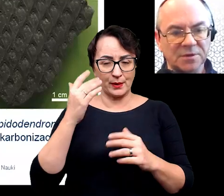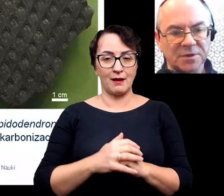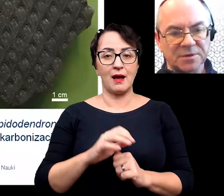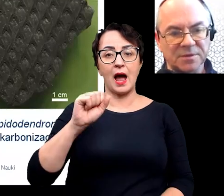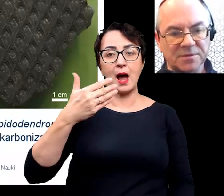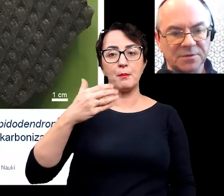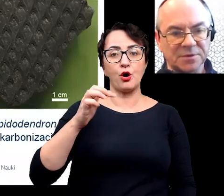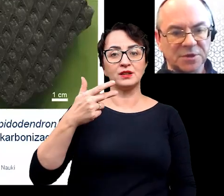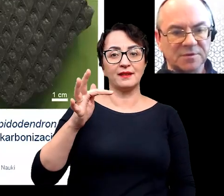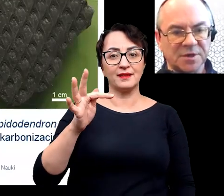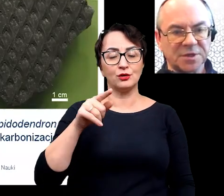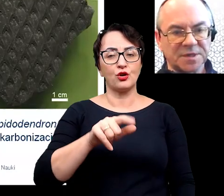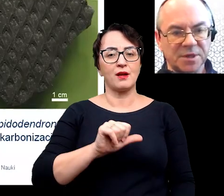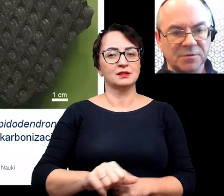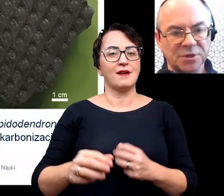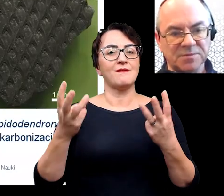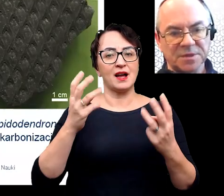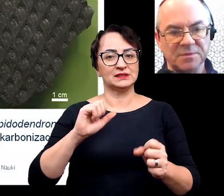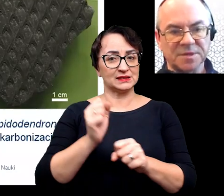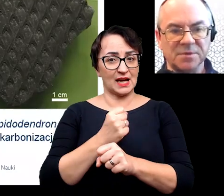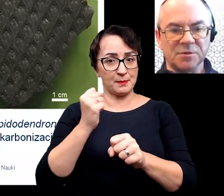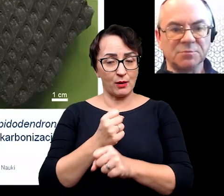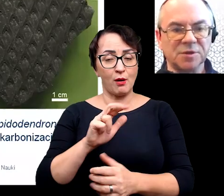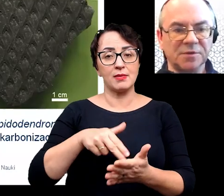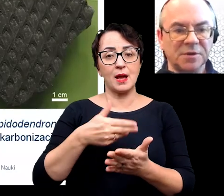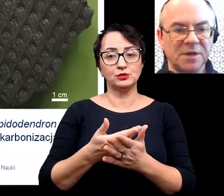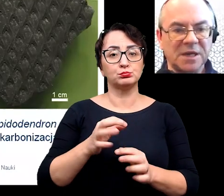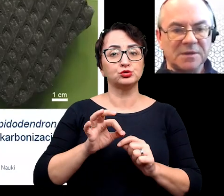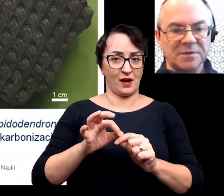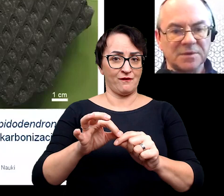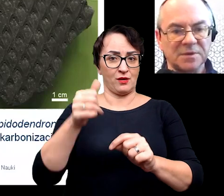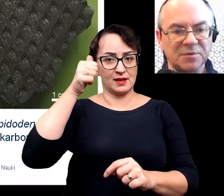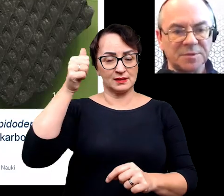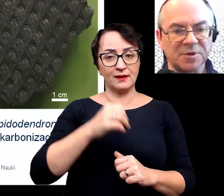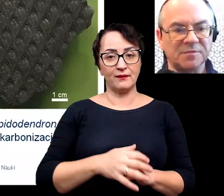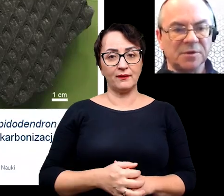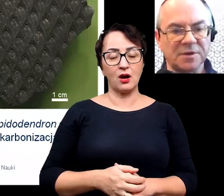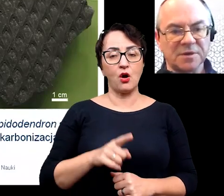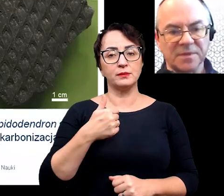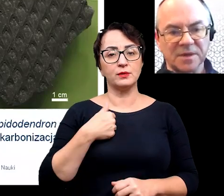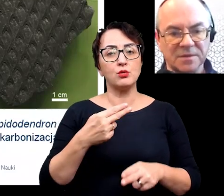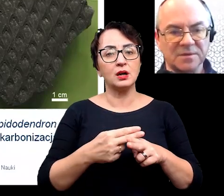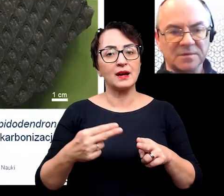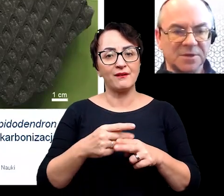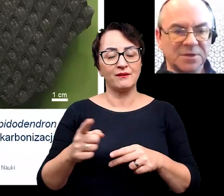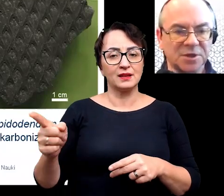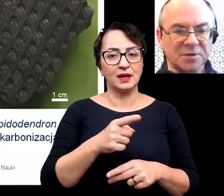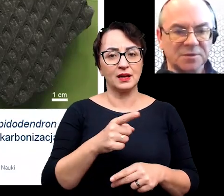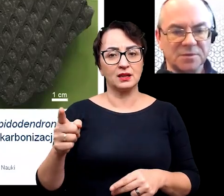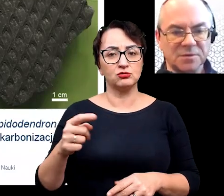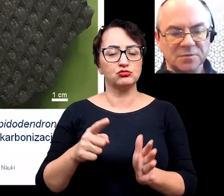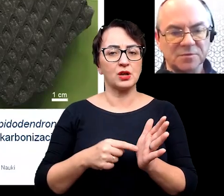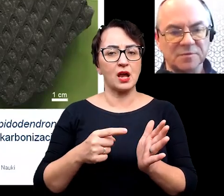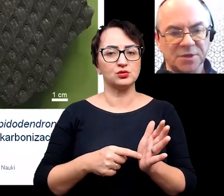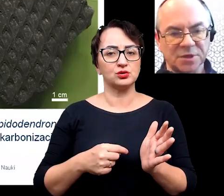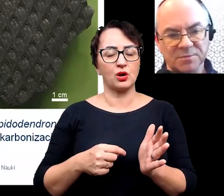Amonity to są dosyć ważne skamieniałości, m.in. skamieniałości przewodnie. Były spokrewnione, bardzo